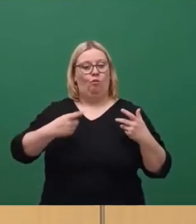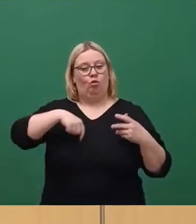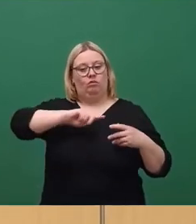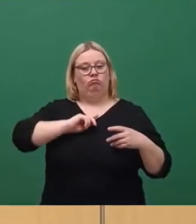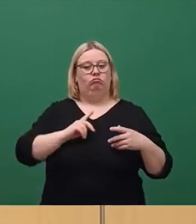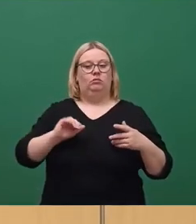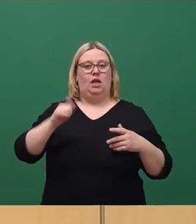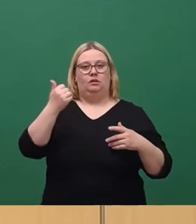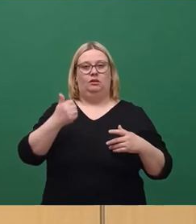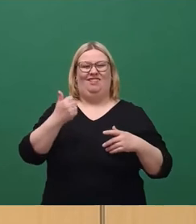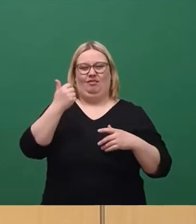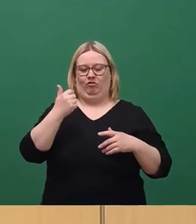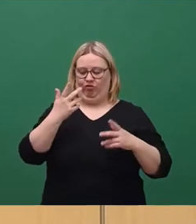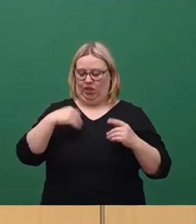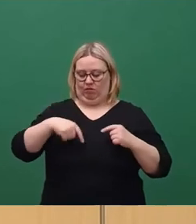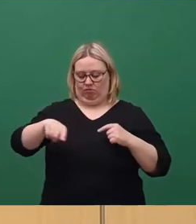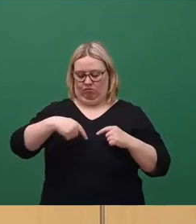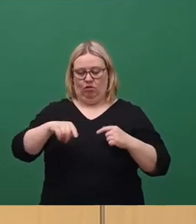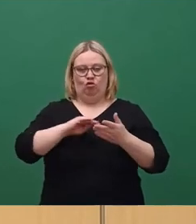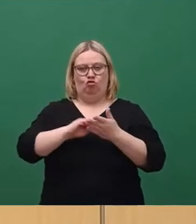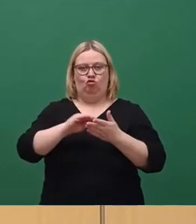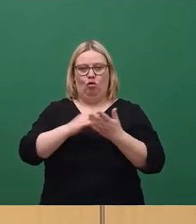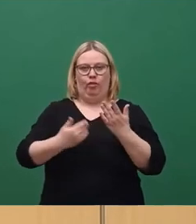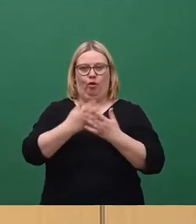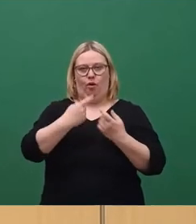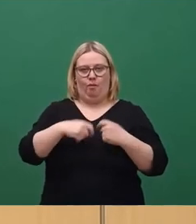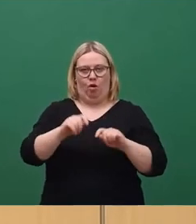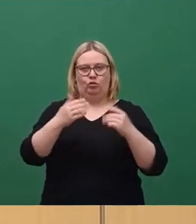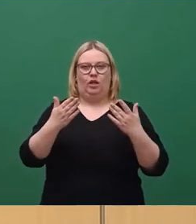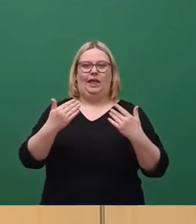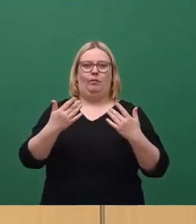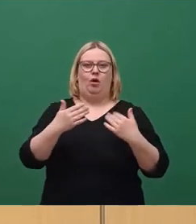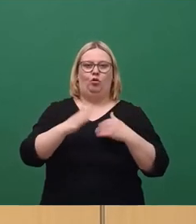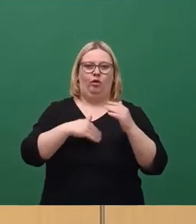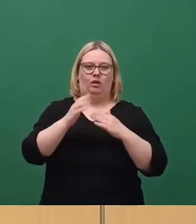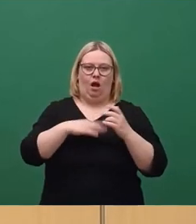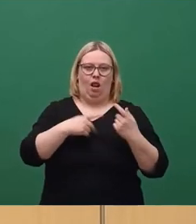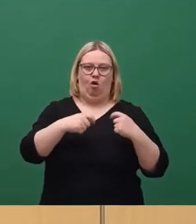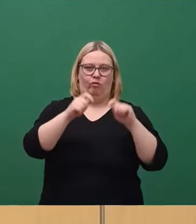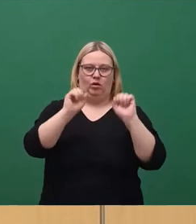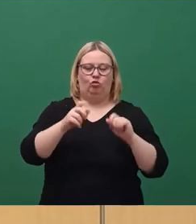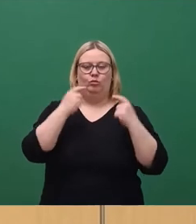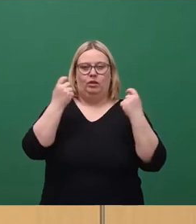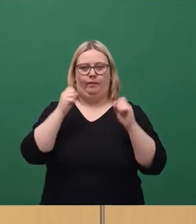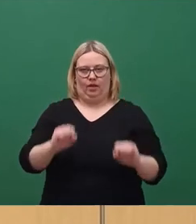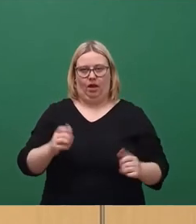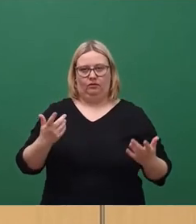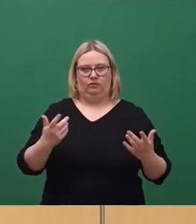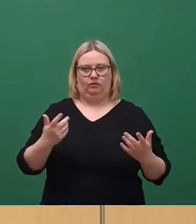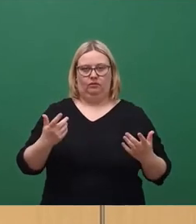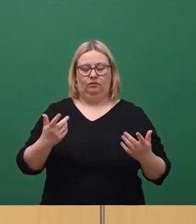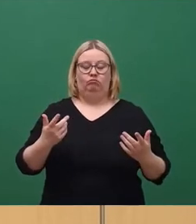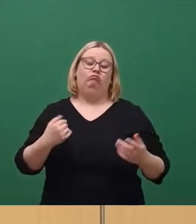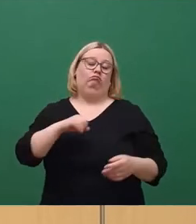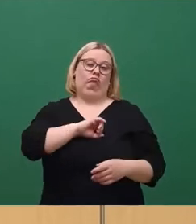drei der jetzt anstehenden Schulneubauten klimaneutral errichten und betreiben werden. Ein weiteres Stück